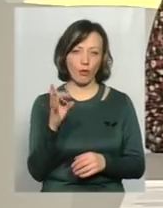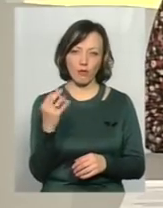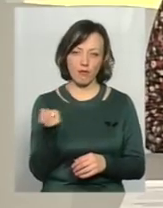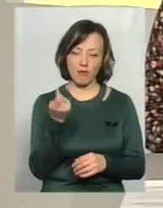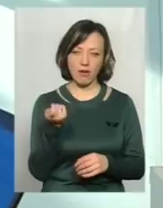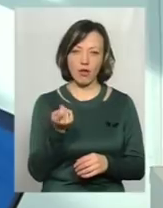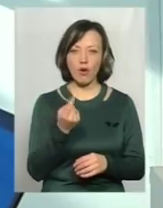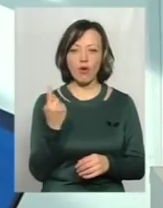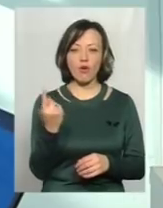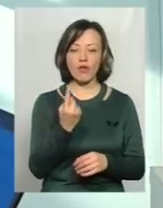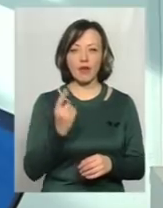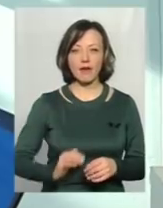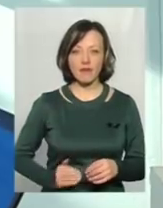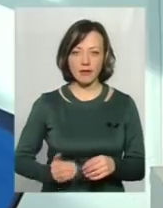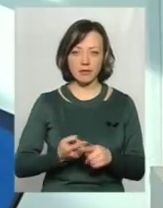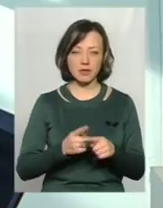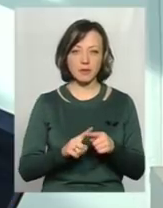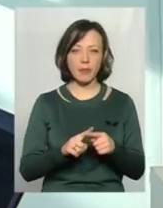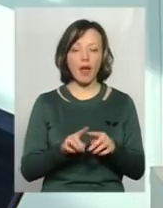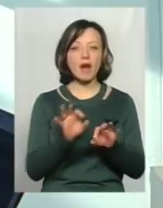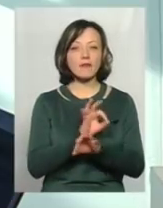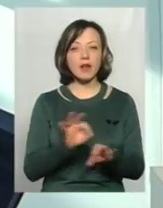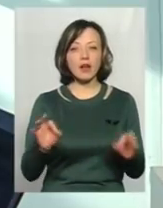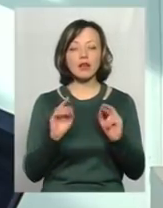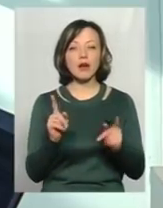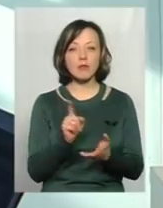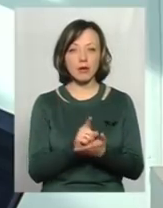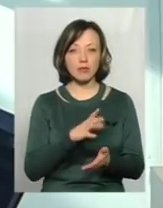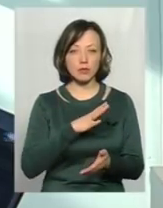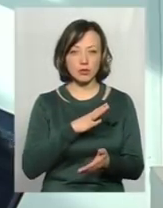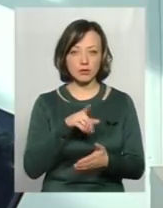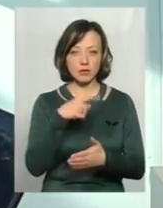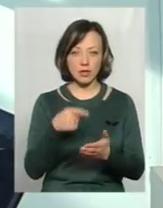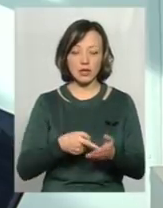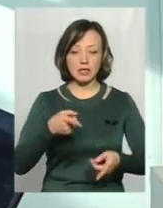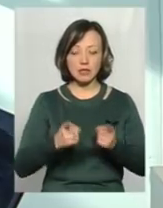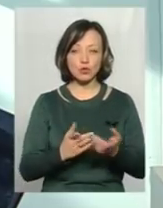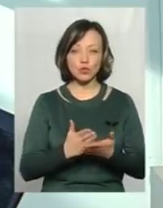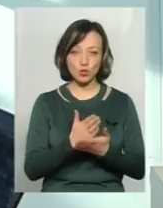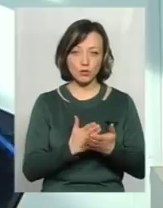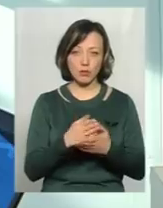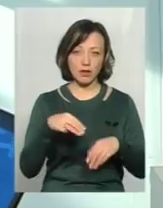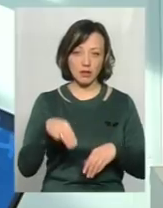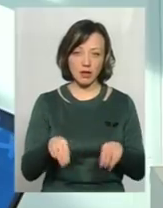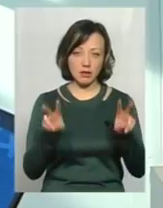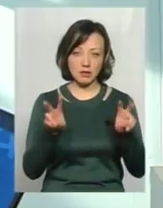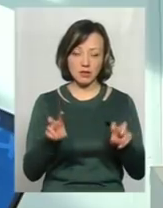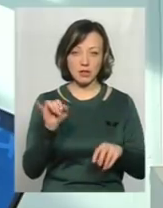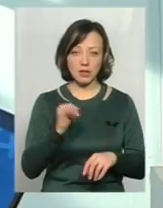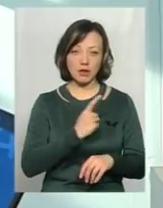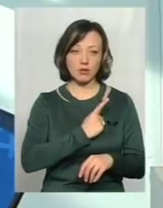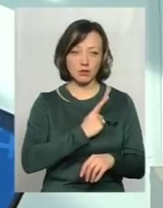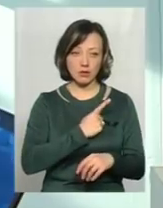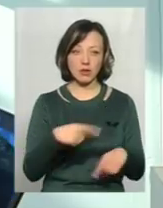От я ж кажу, одна єдина фірма. в якби мало бути? В идеалі це мають бути дійсно служби таксі. Ну, і одіночки